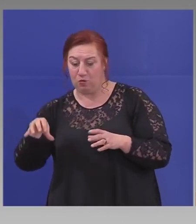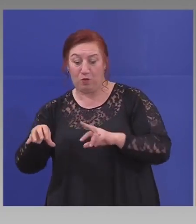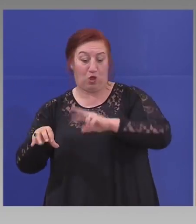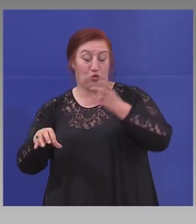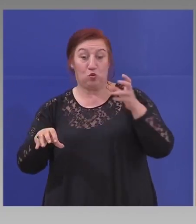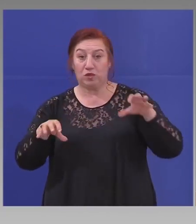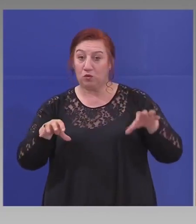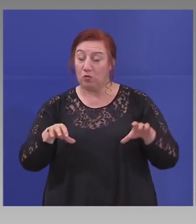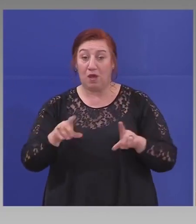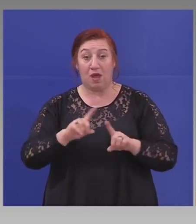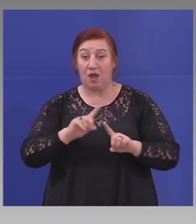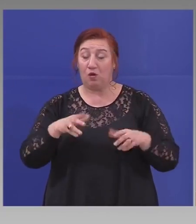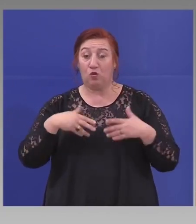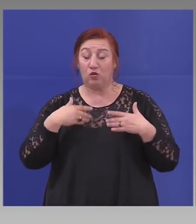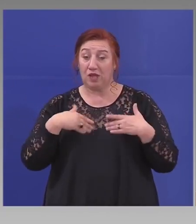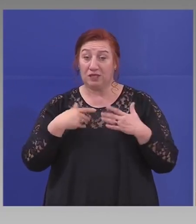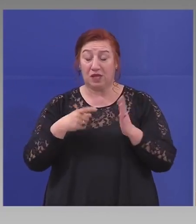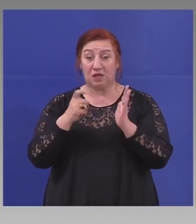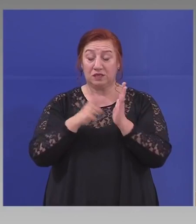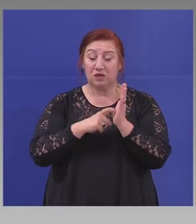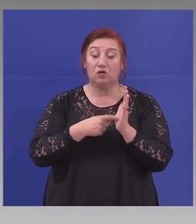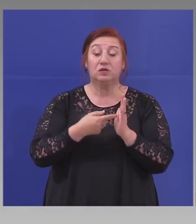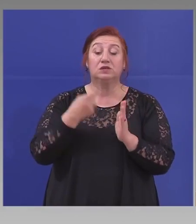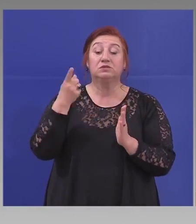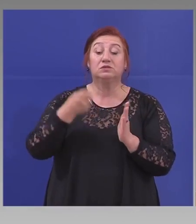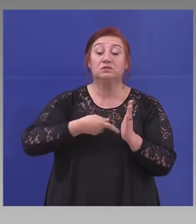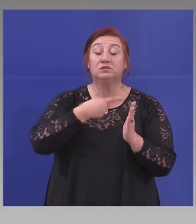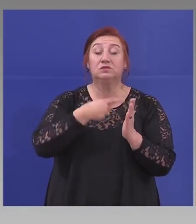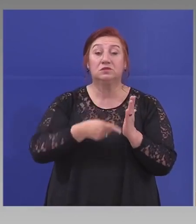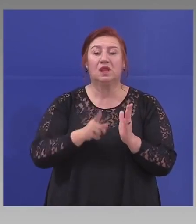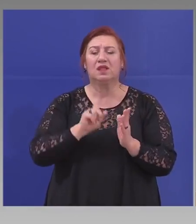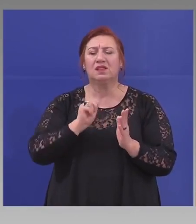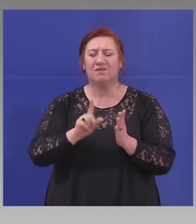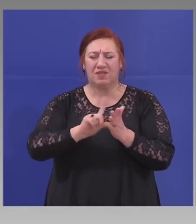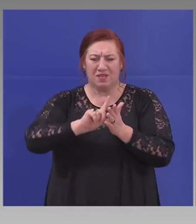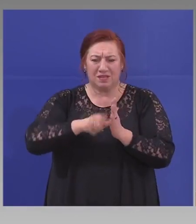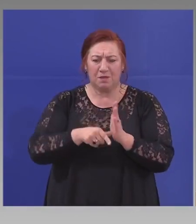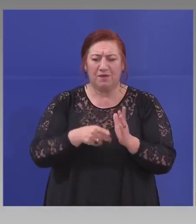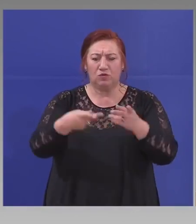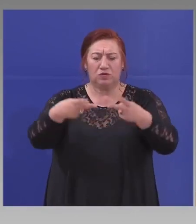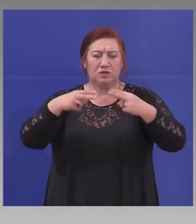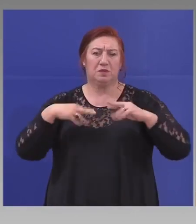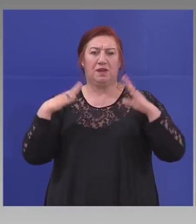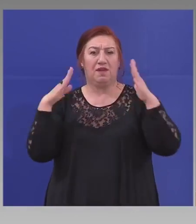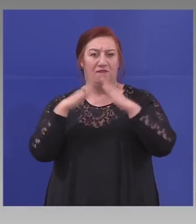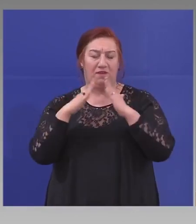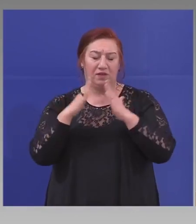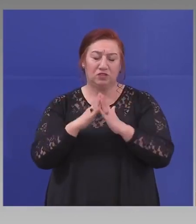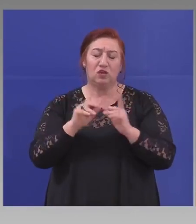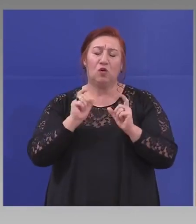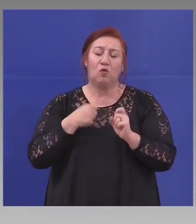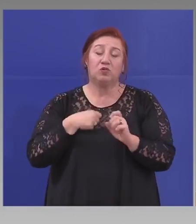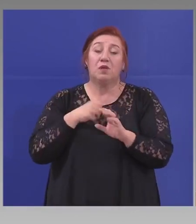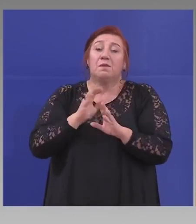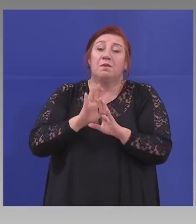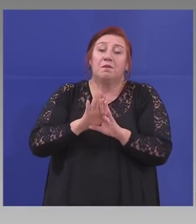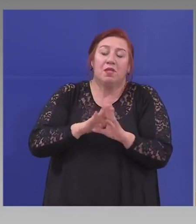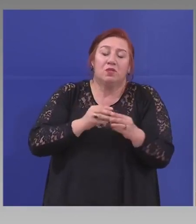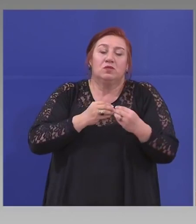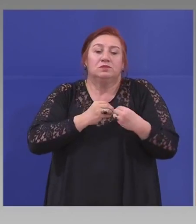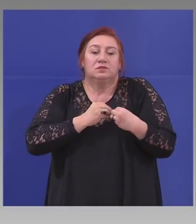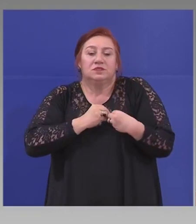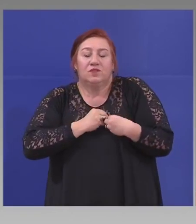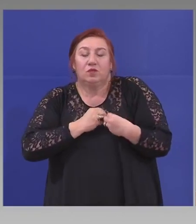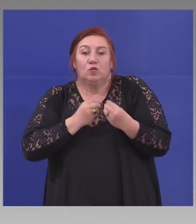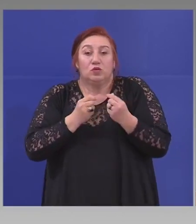ударите на закона, трябва незабавно да се прибърят в къщи и колкото и да им е мило, свидно, скъпо и